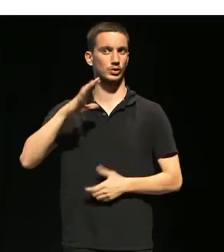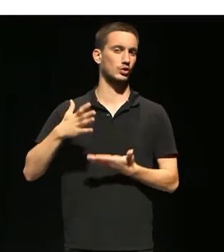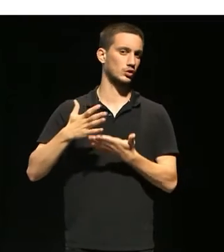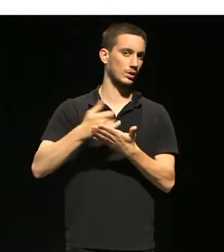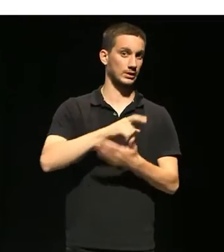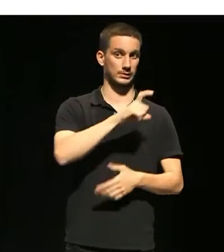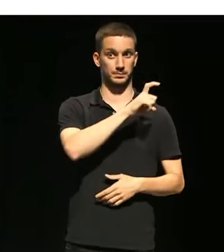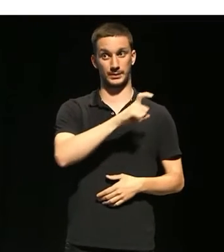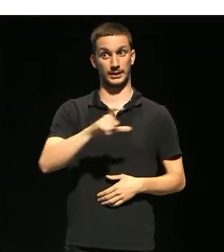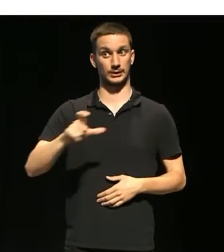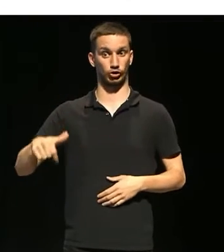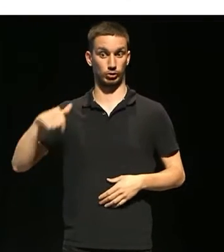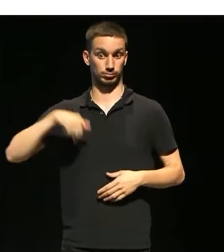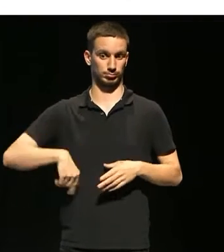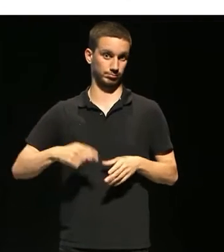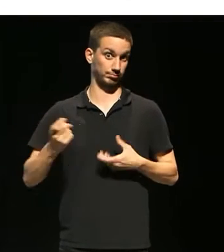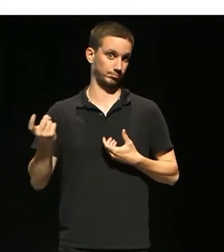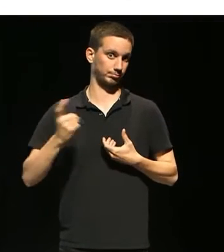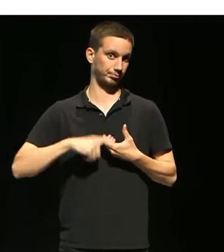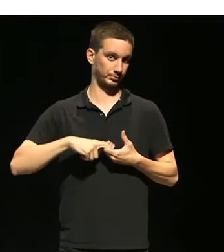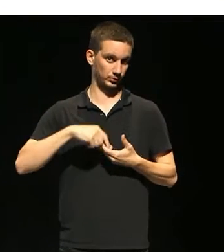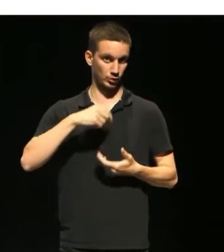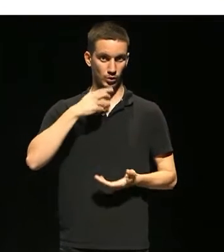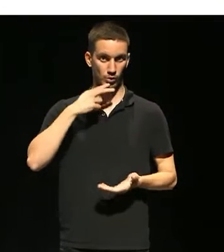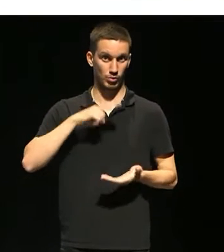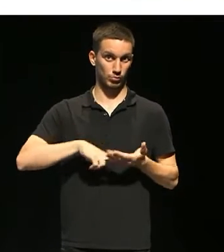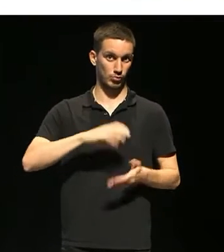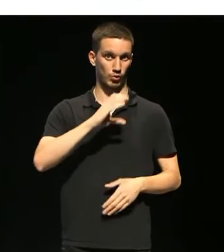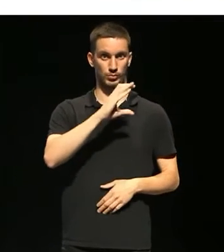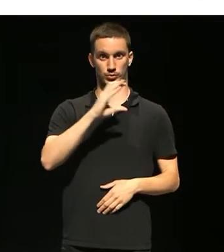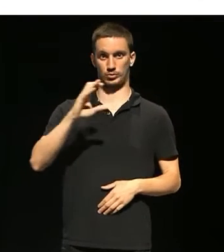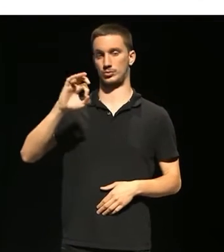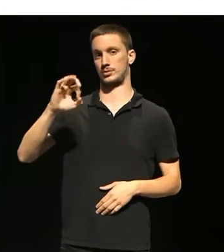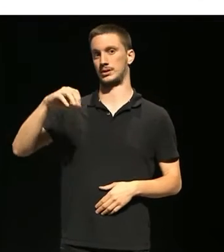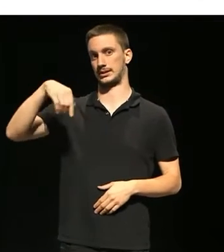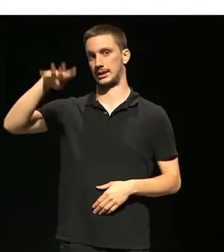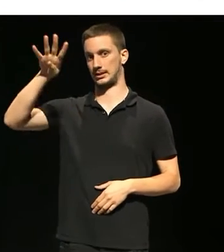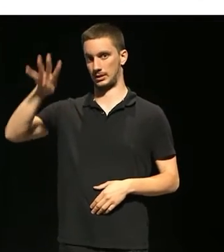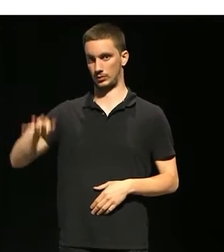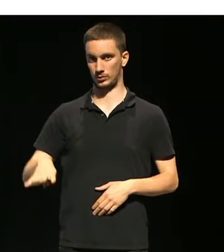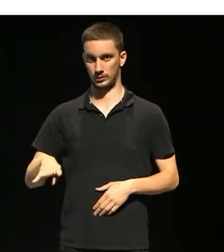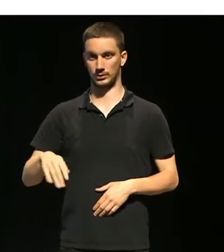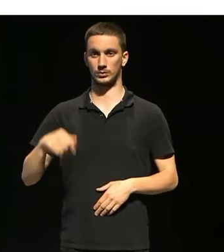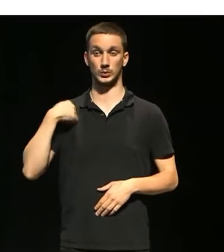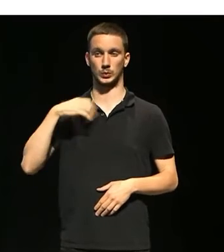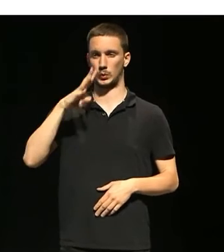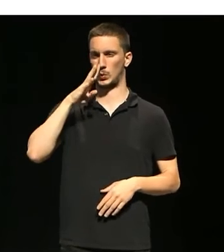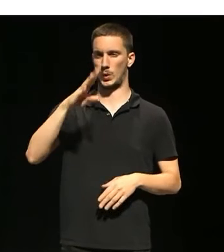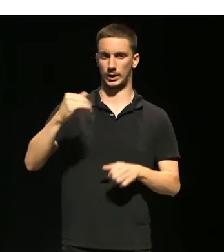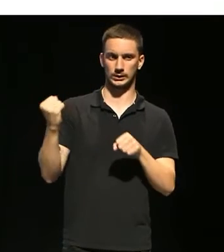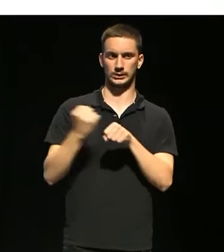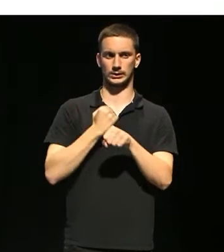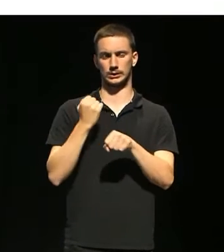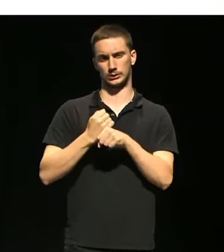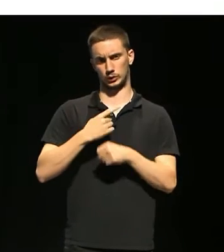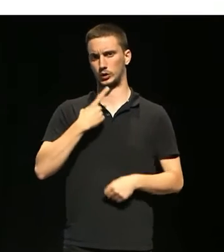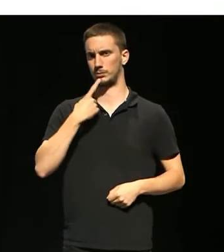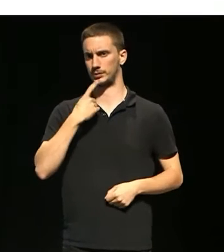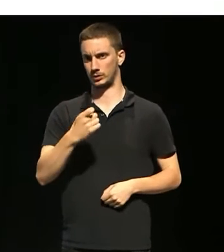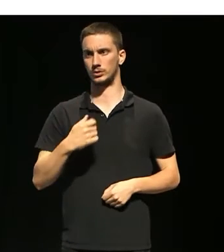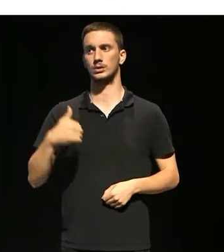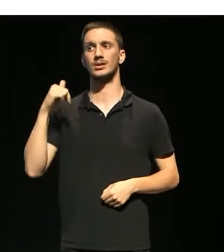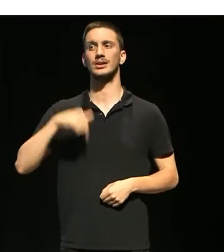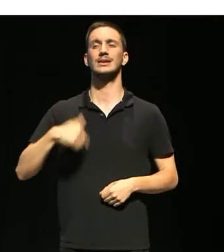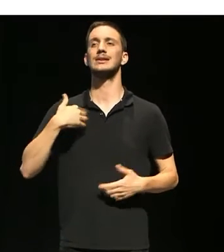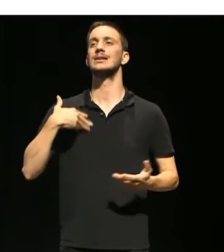que formem les Comissions Obreres de Catalunya per tota la feina que han fet durant aquests quatre anys tan intensos i tan complexos. Volem